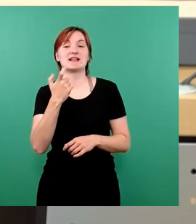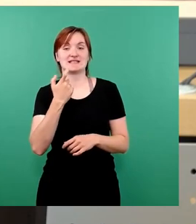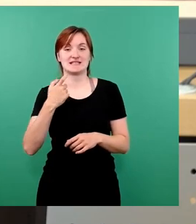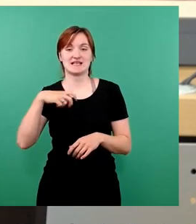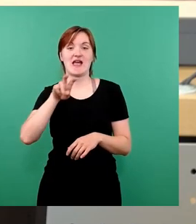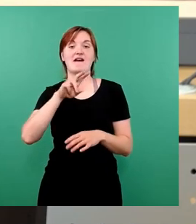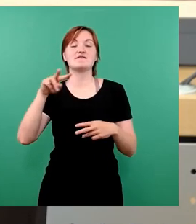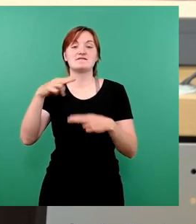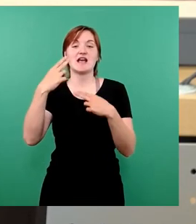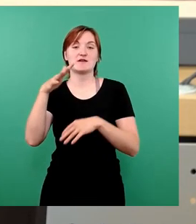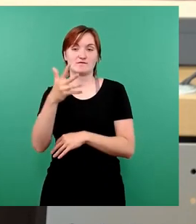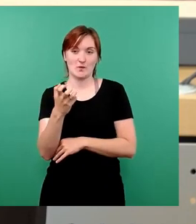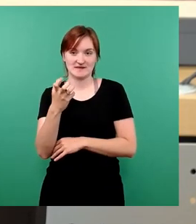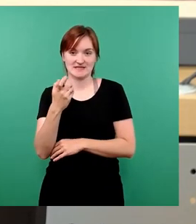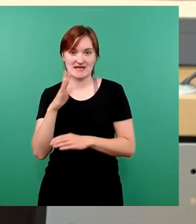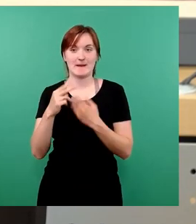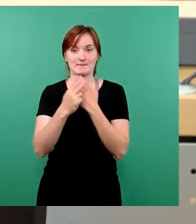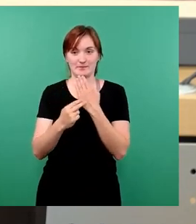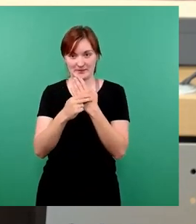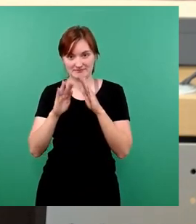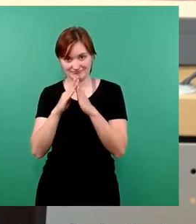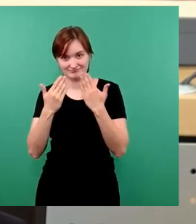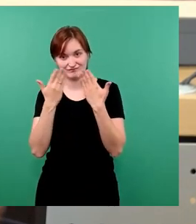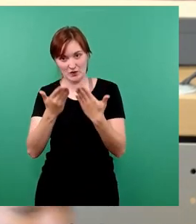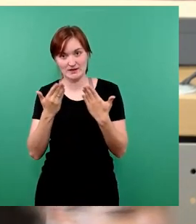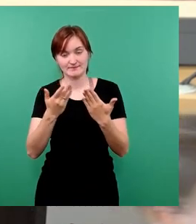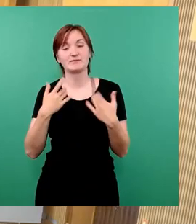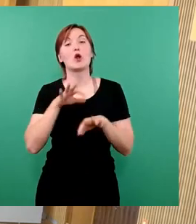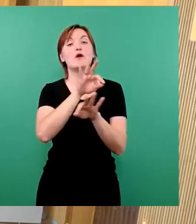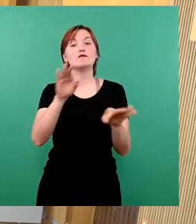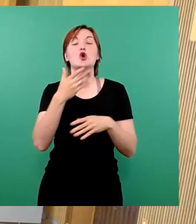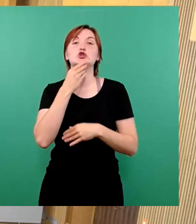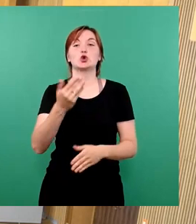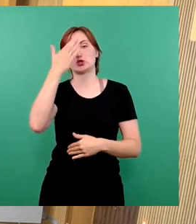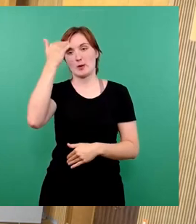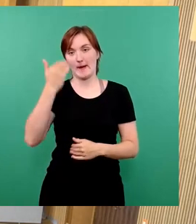und Ihnen allen einen gesegneten Sommer. Vielen Dank. Applaus